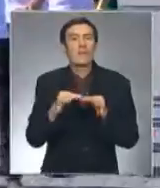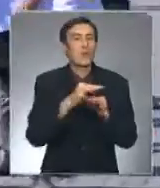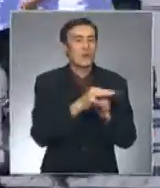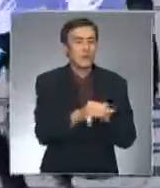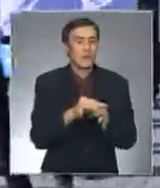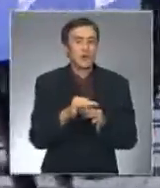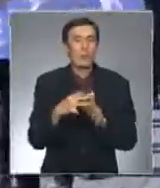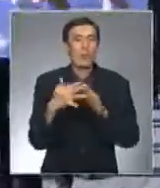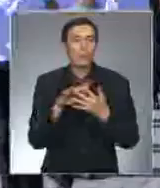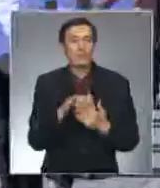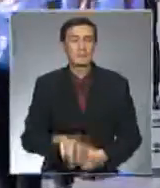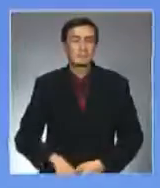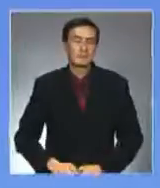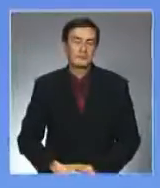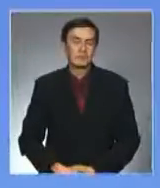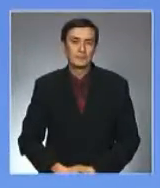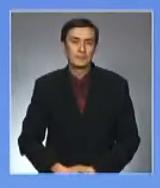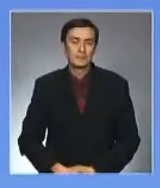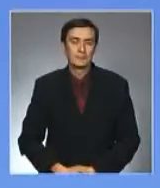области.